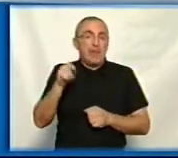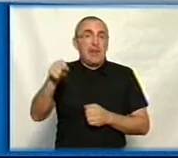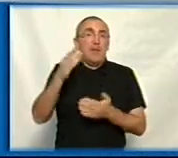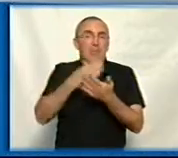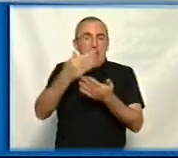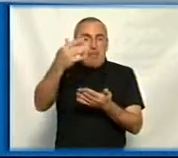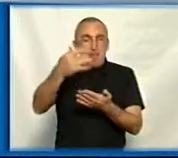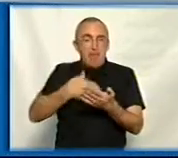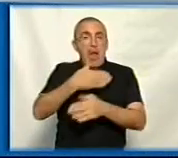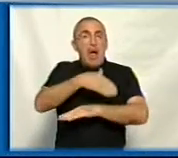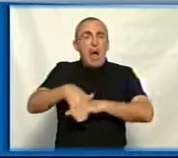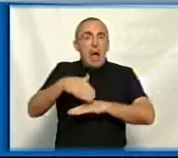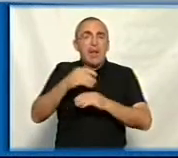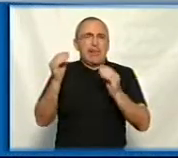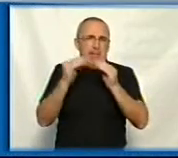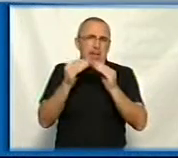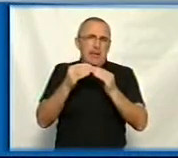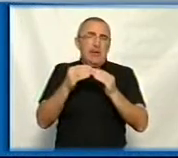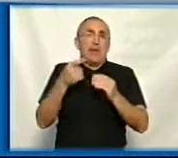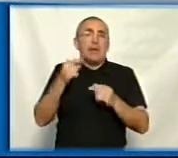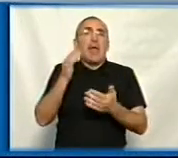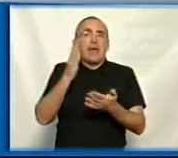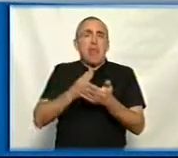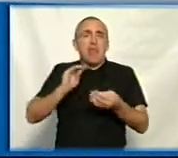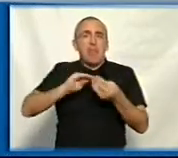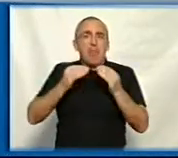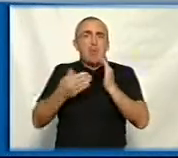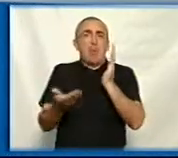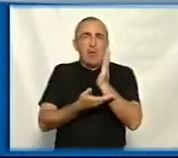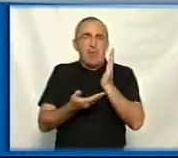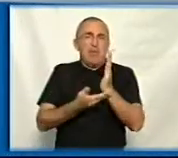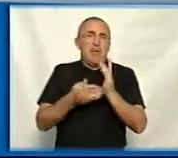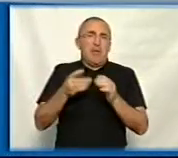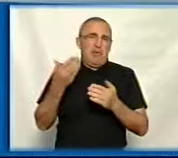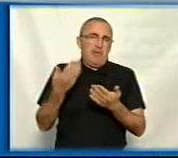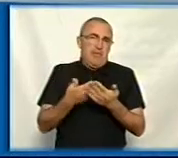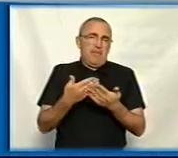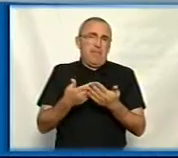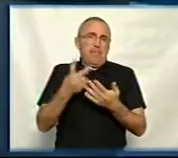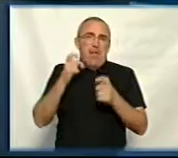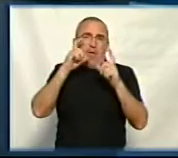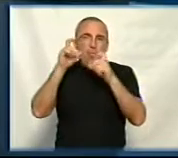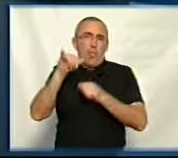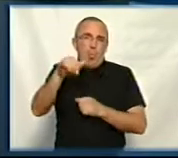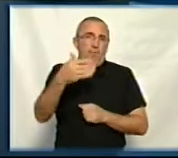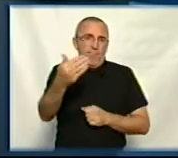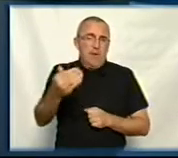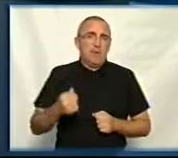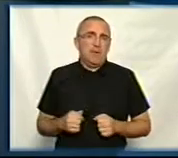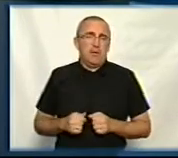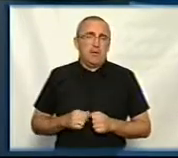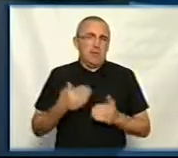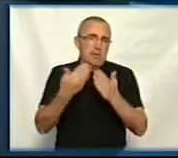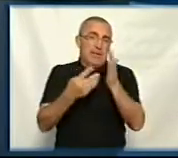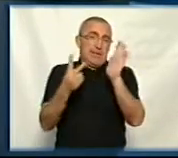перелік адрес, здається, їх 10, де є проблемні дерева, ось на кшталт того, які на фото у вас. Здається,